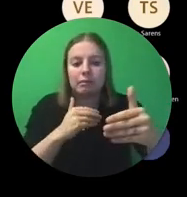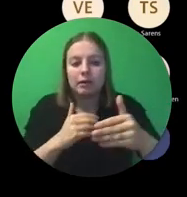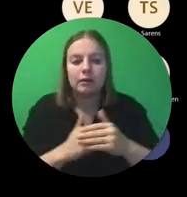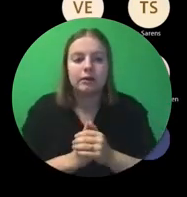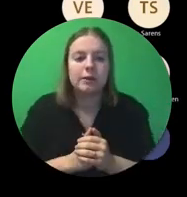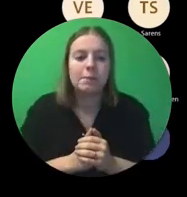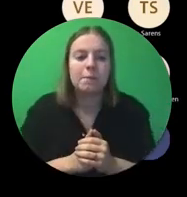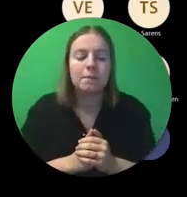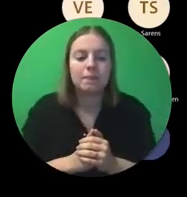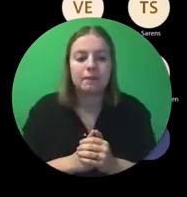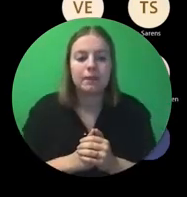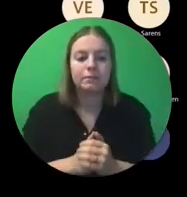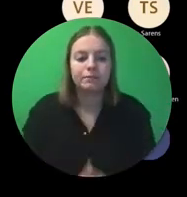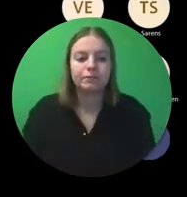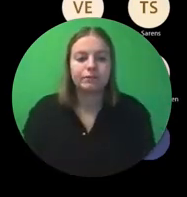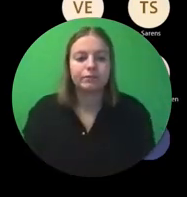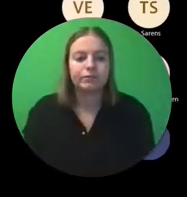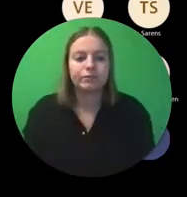te gebeuren staat.